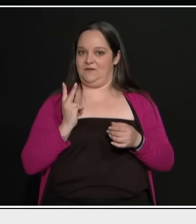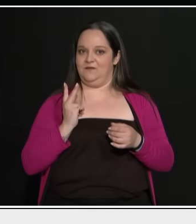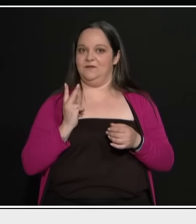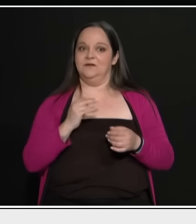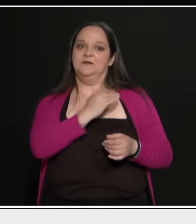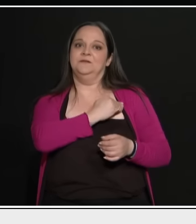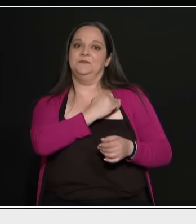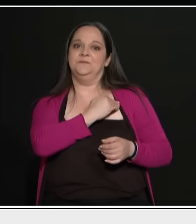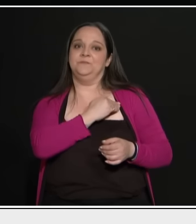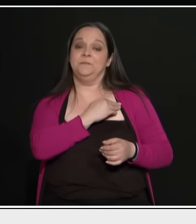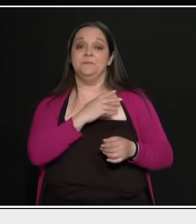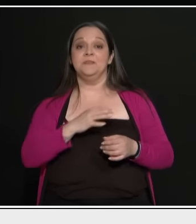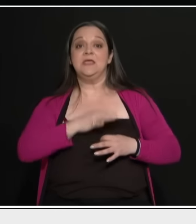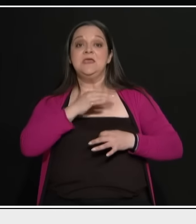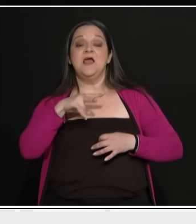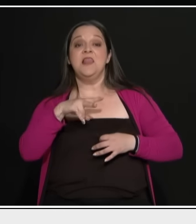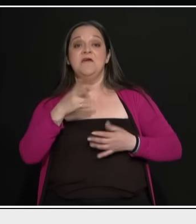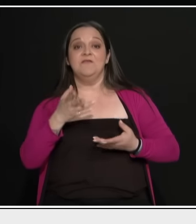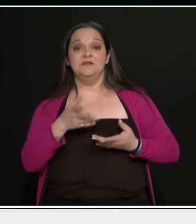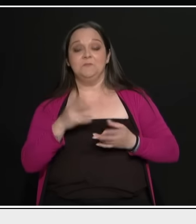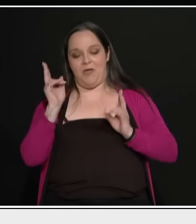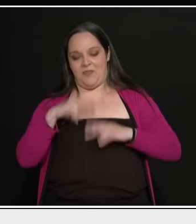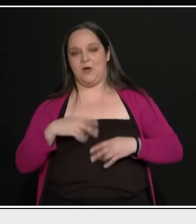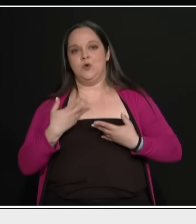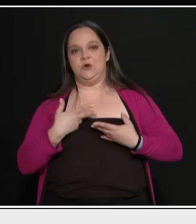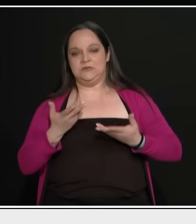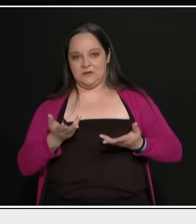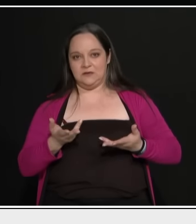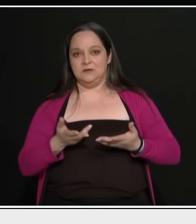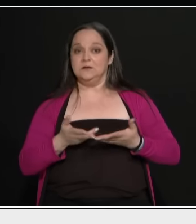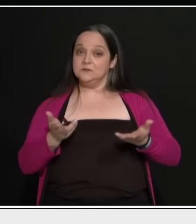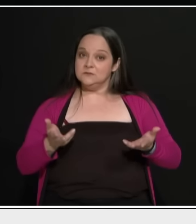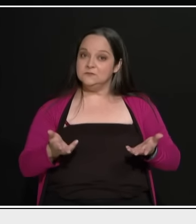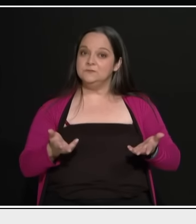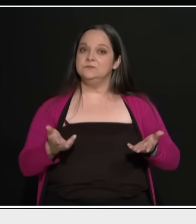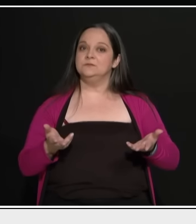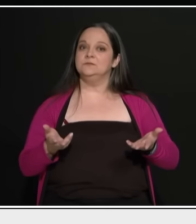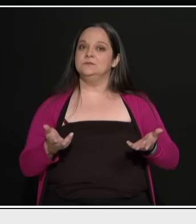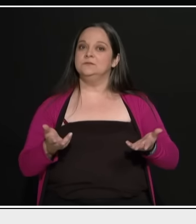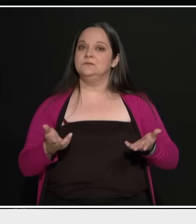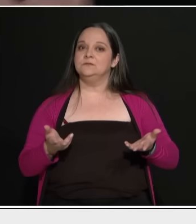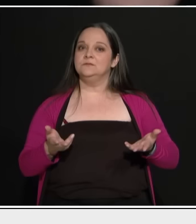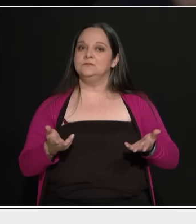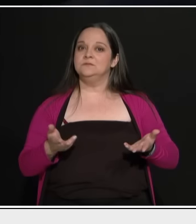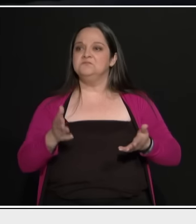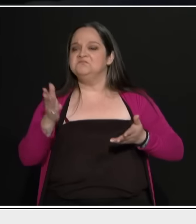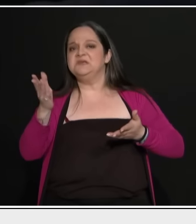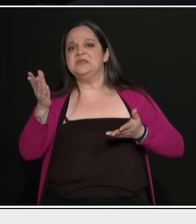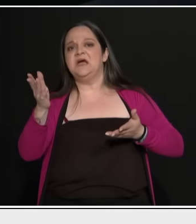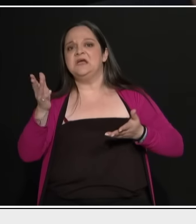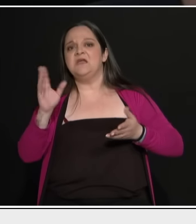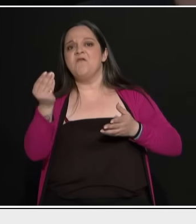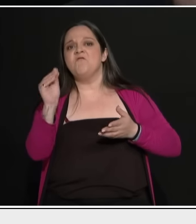«Κύριε Λεβέντη» μου λέει. Με αναγνώρισαν. Λέω «Παρακαλώ». «Κοίτα οι κανίβαλοι στη